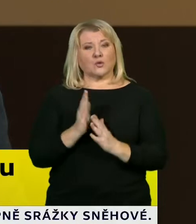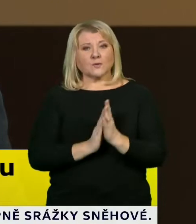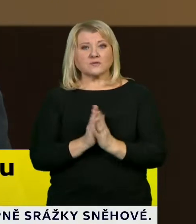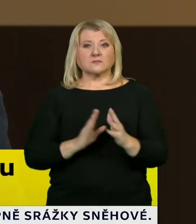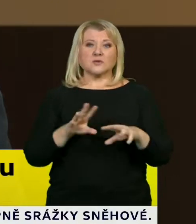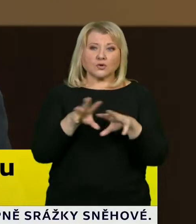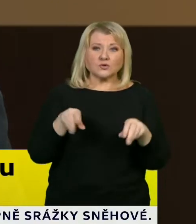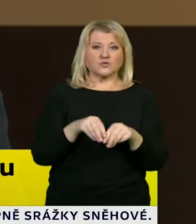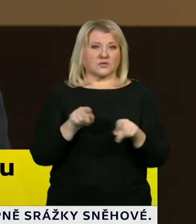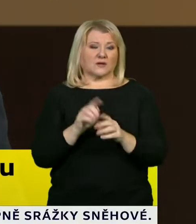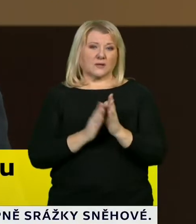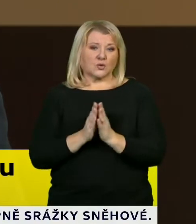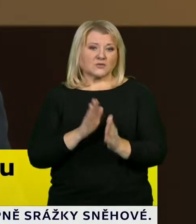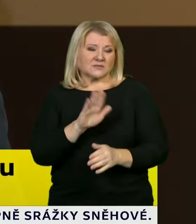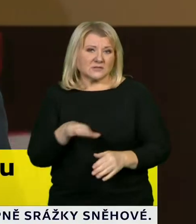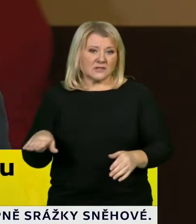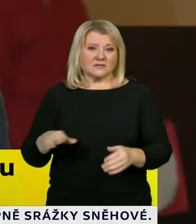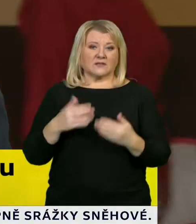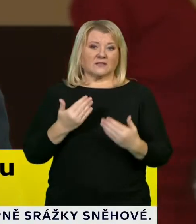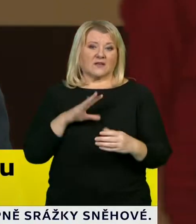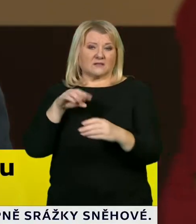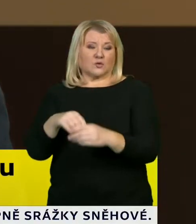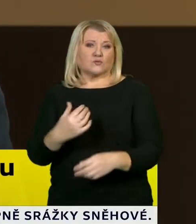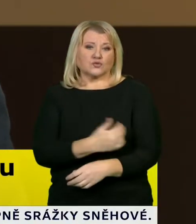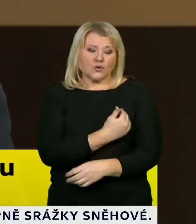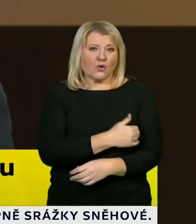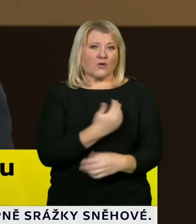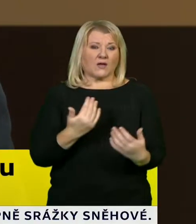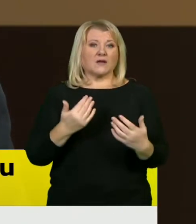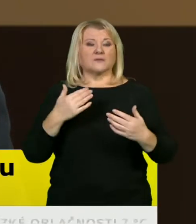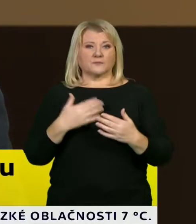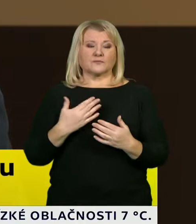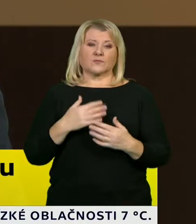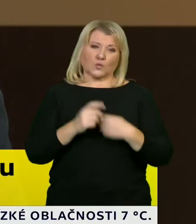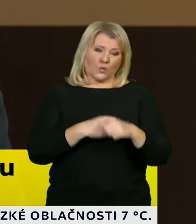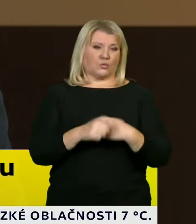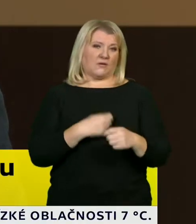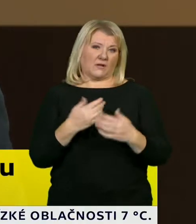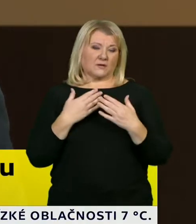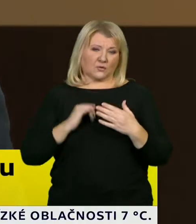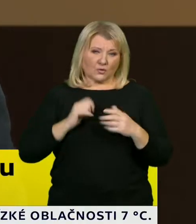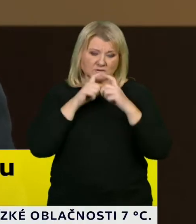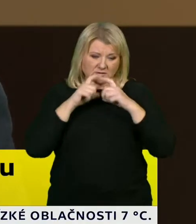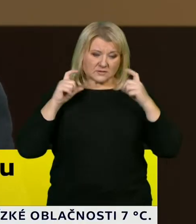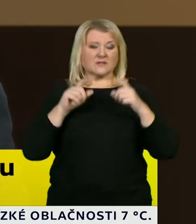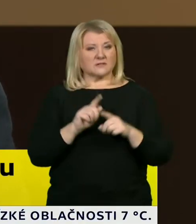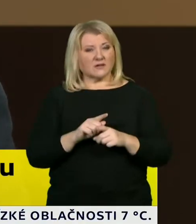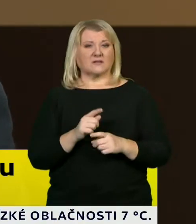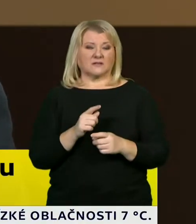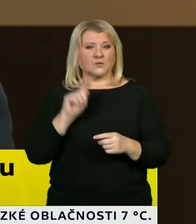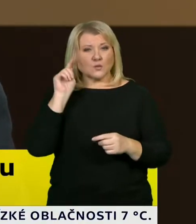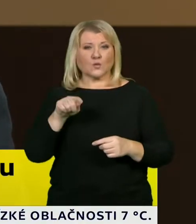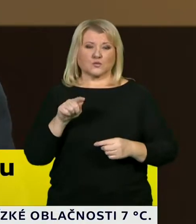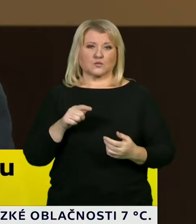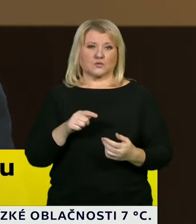to opravdu potřeba, a teď ta doba nastává, aby pomohli si navzájem a aby vyšli v stříc.